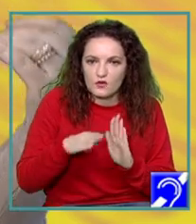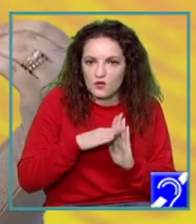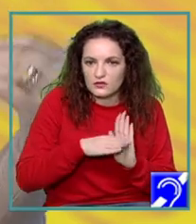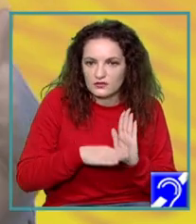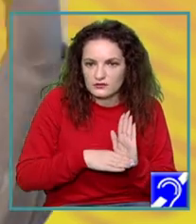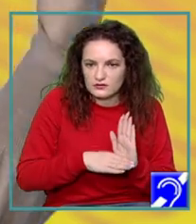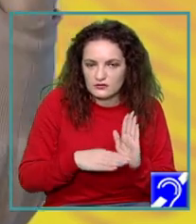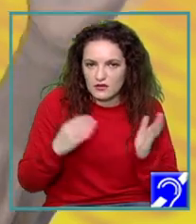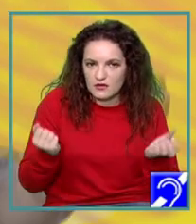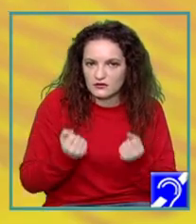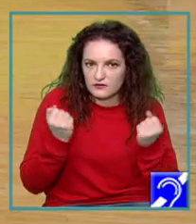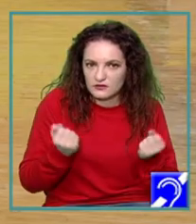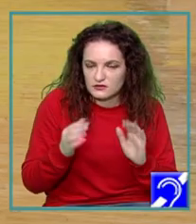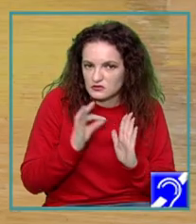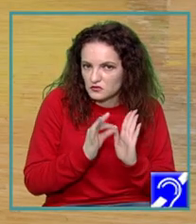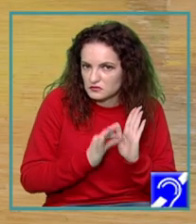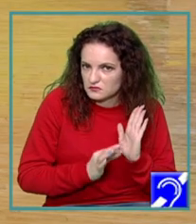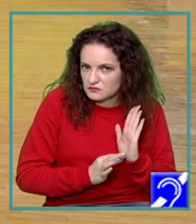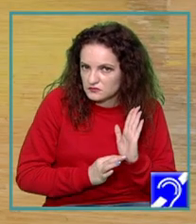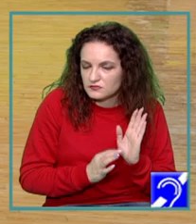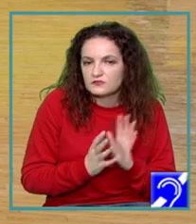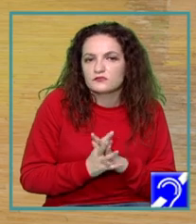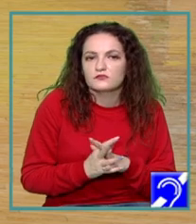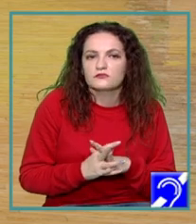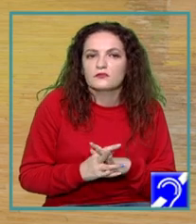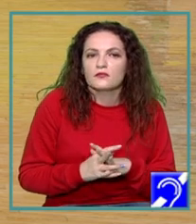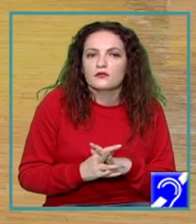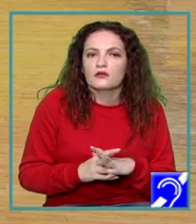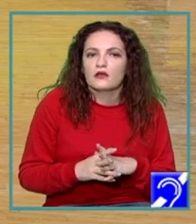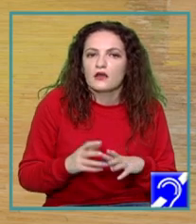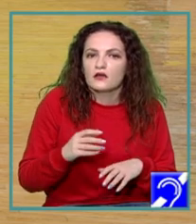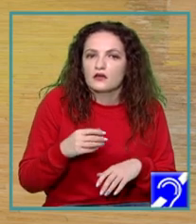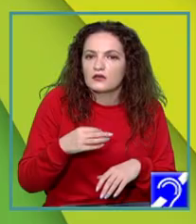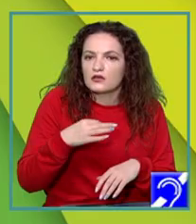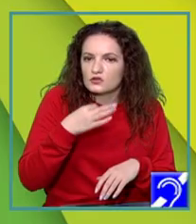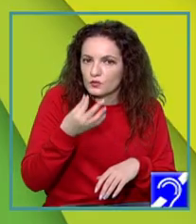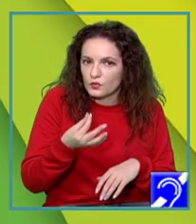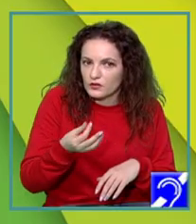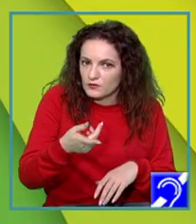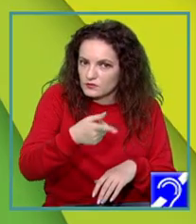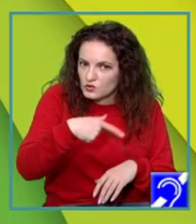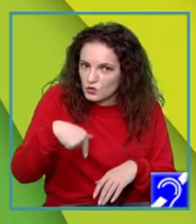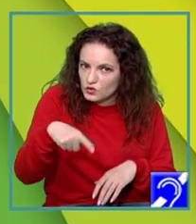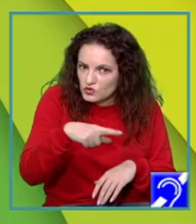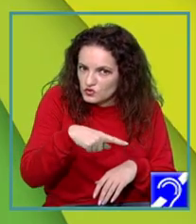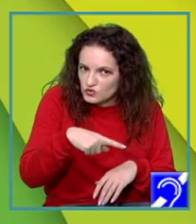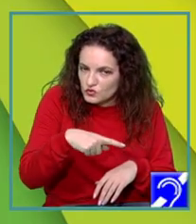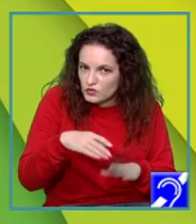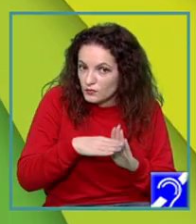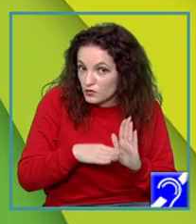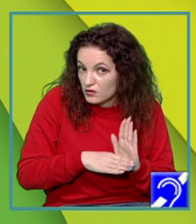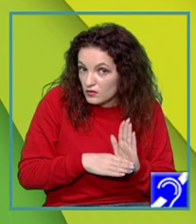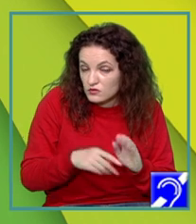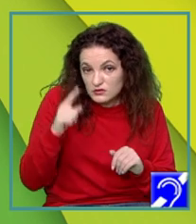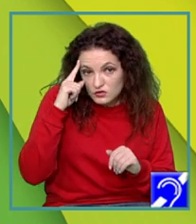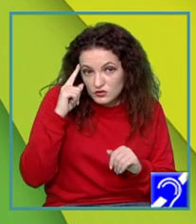noi trebuie să o desfășurăm. Am vorbit deja despre asta, da? Spânându-ne și celor din jurul nostru programul nostru, astfel încât ei să